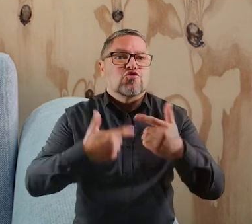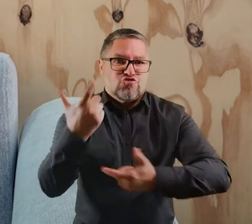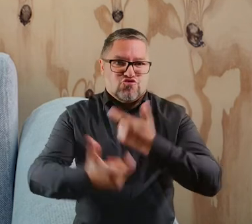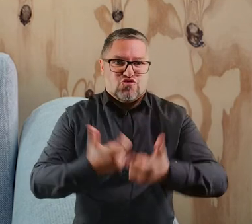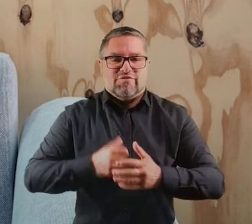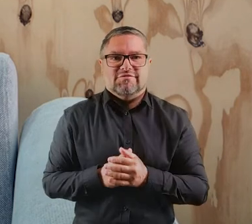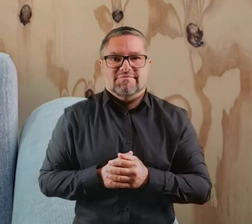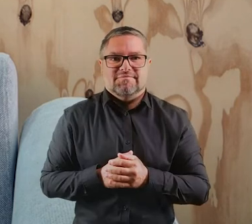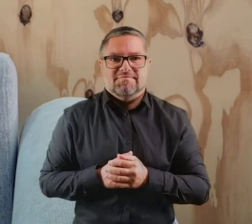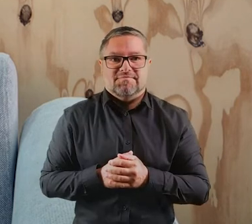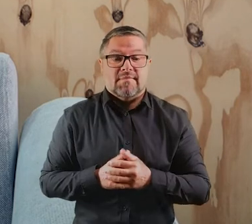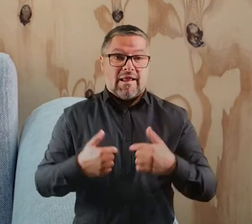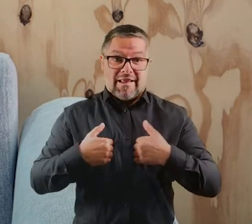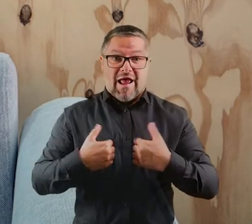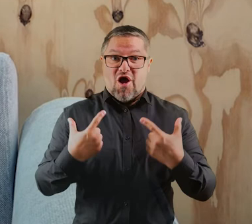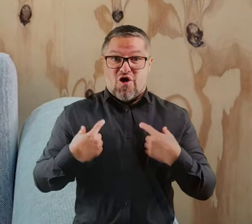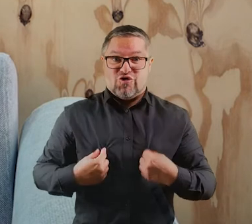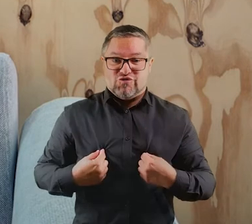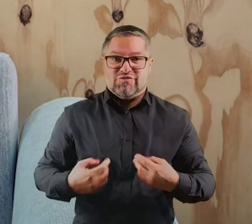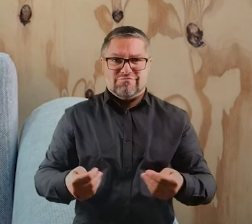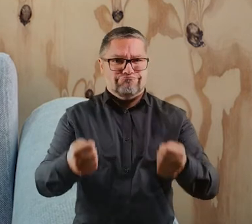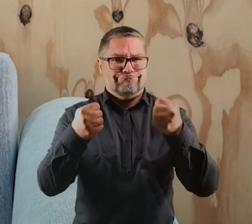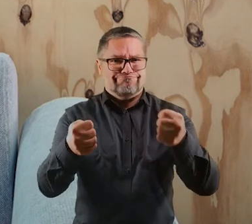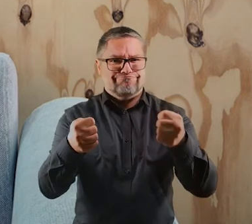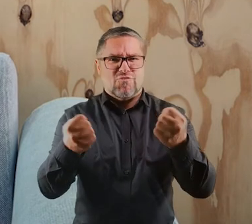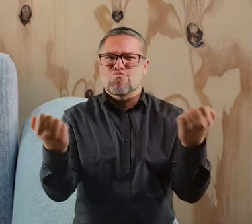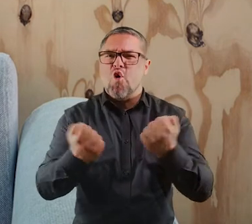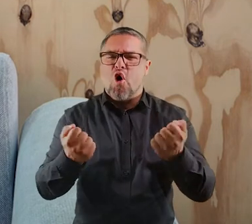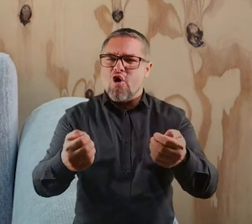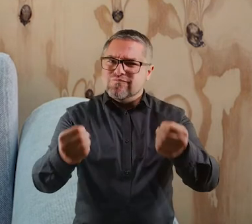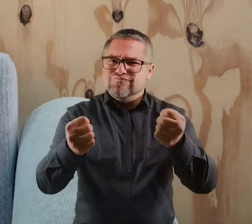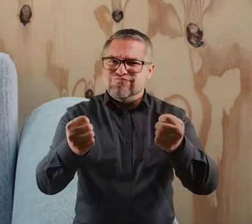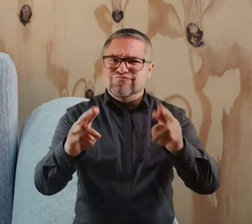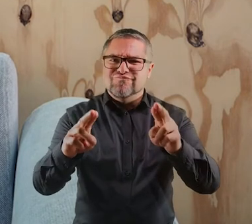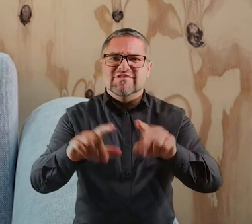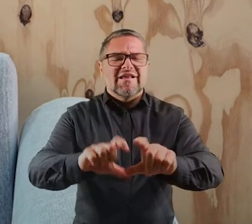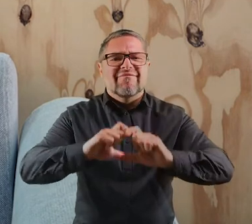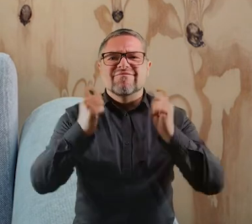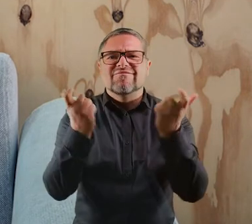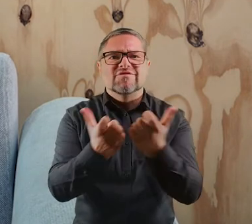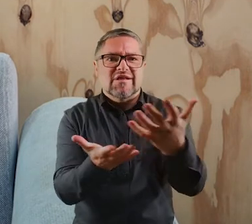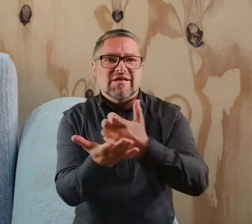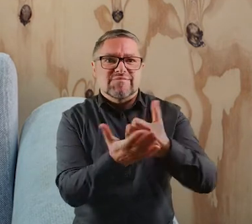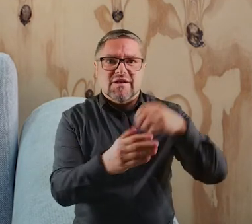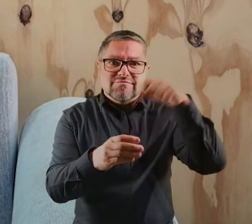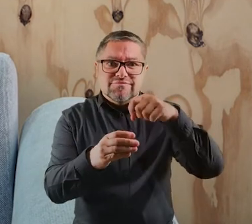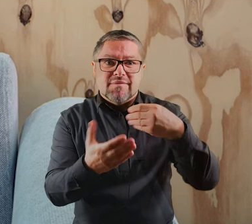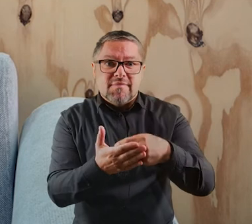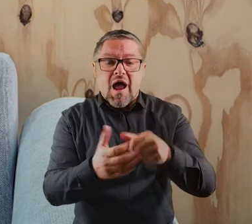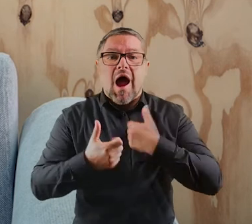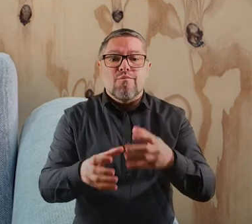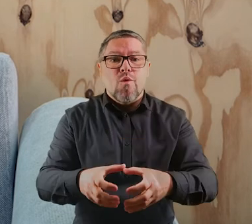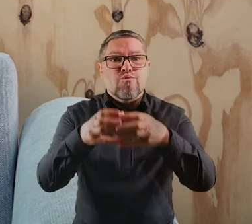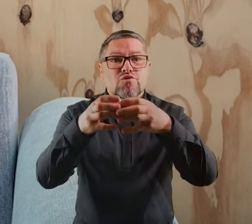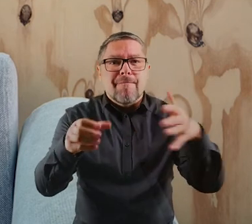jeszcze można zrobić. Ja osobiście trzymam mocno kciuki za wszystkie zbiórki